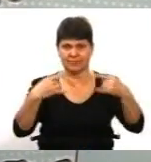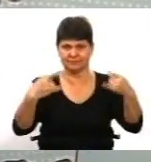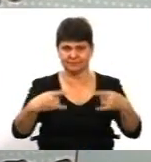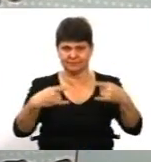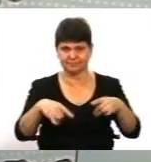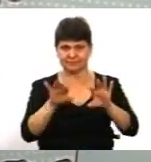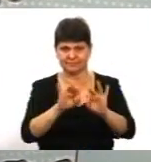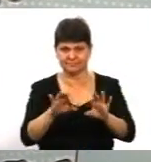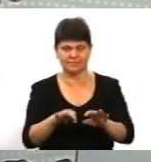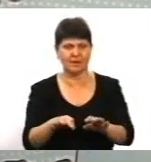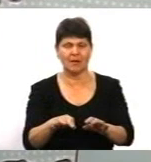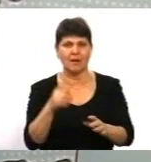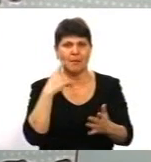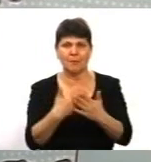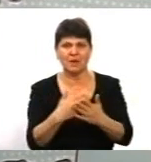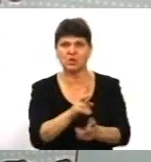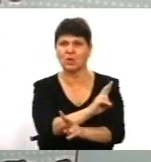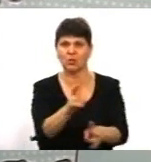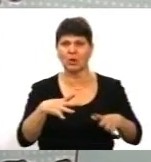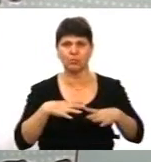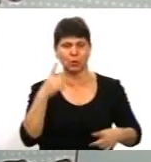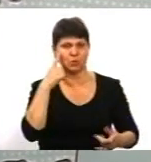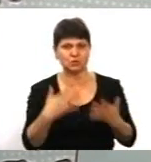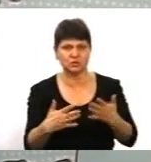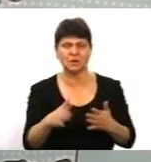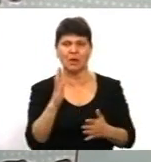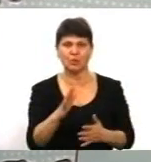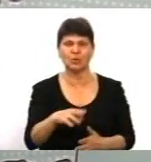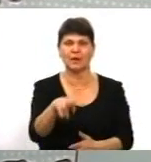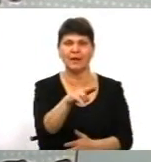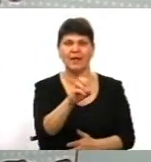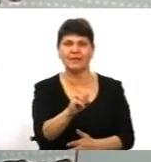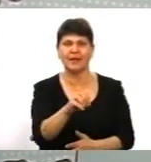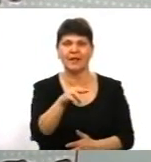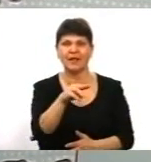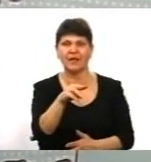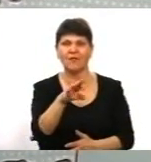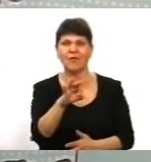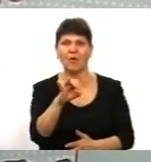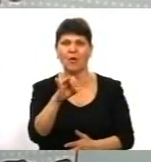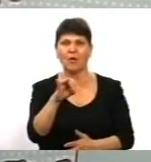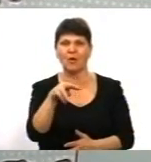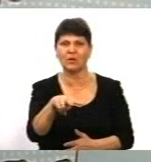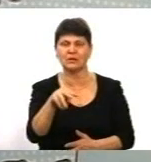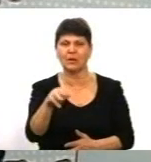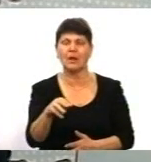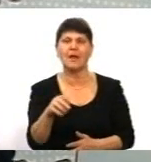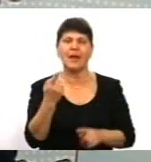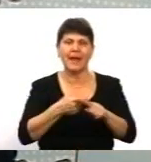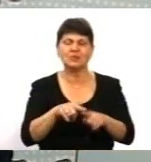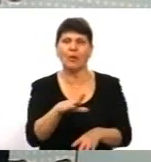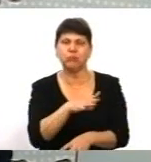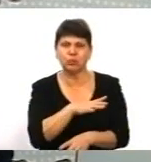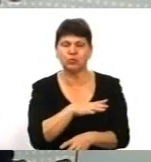майже ні у кого не було сумніву, що буде дефолт. Дискусії йшли про те, коли він буде, тобто наскільки